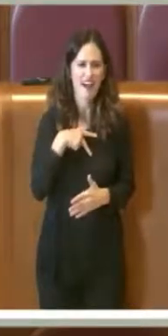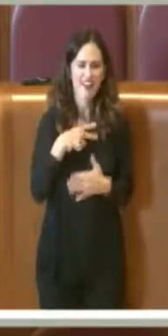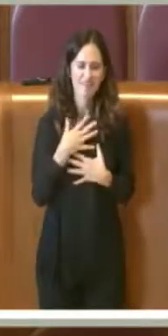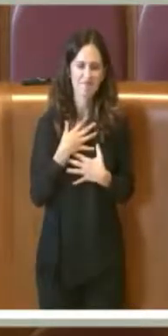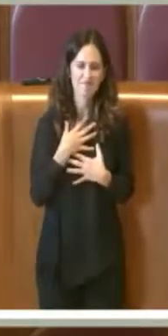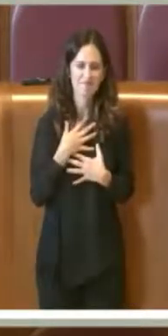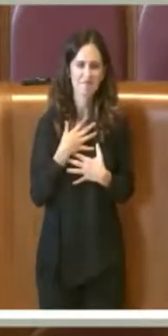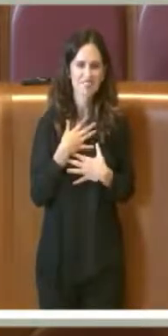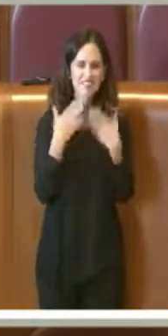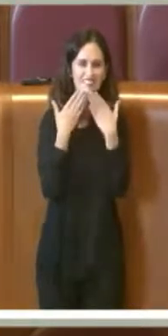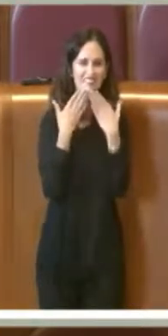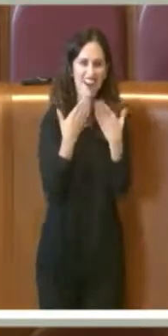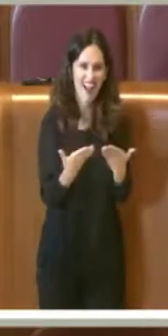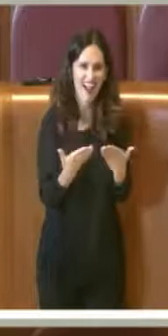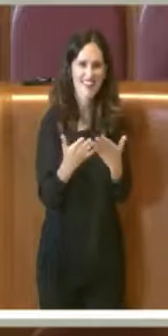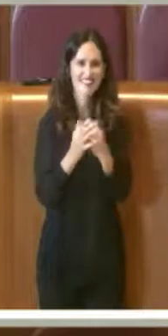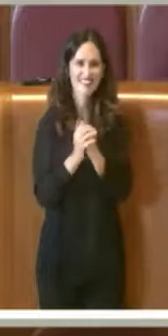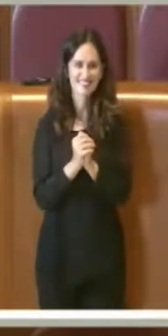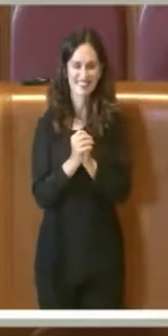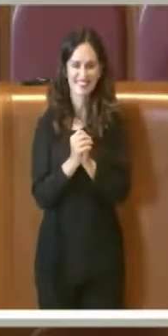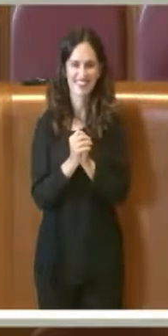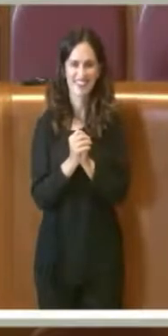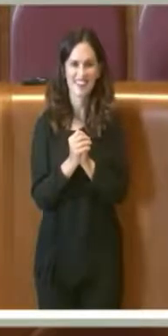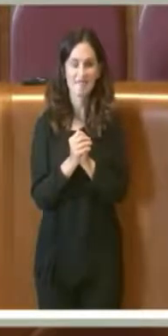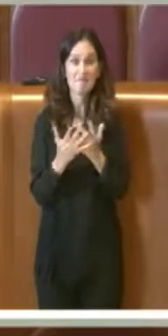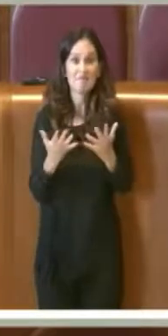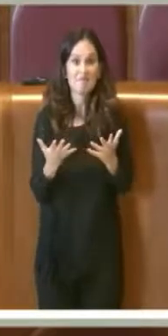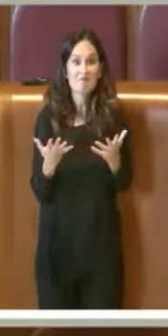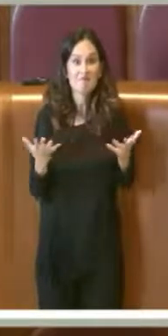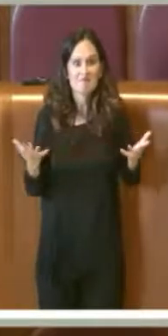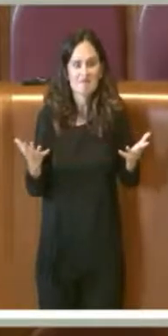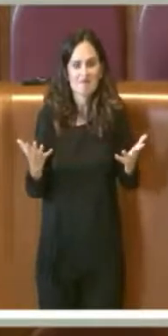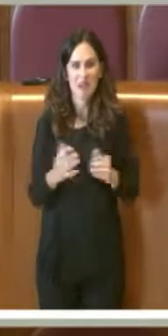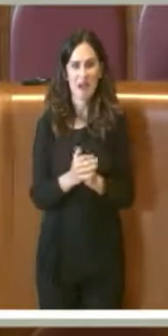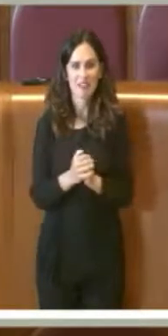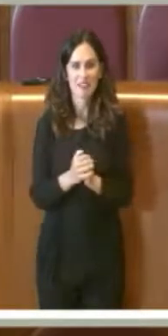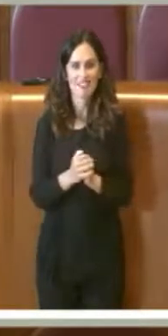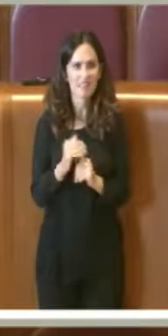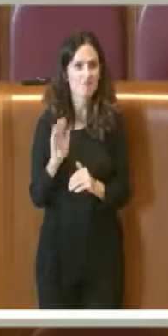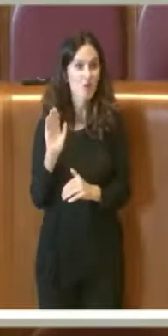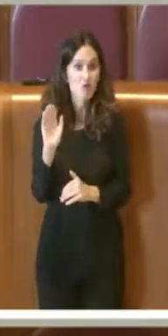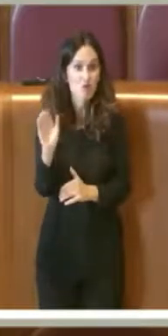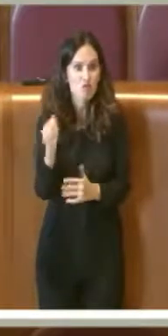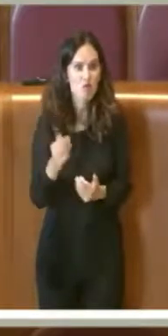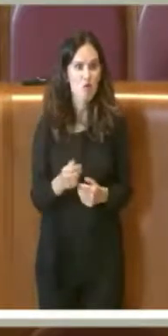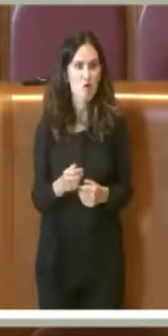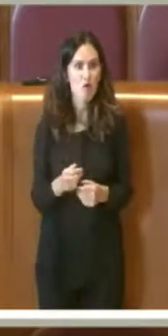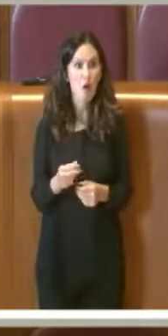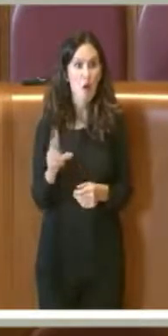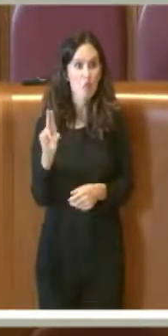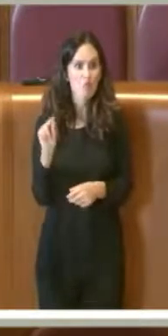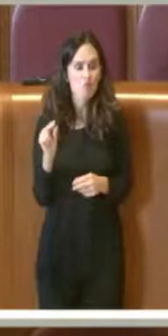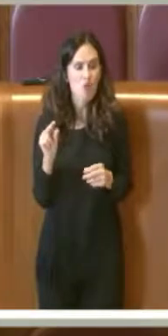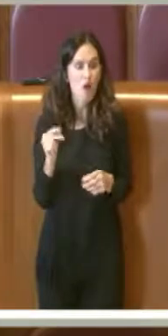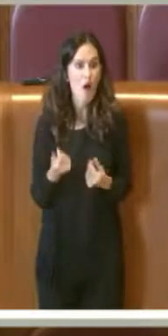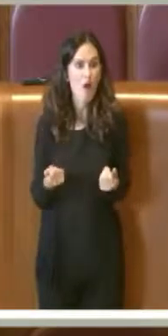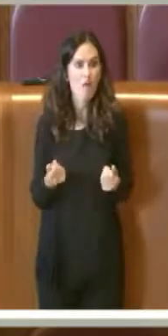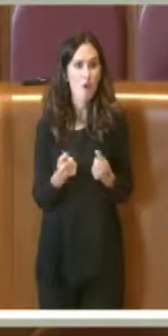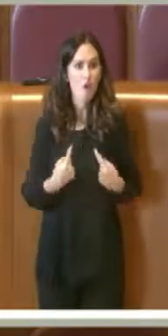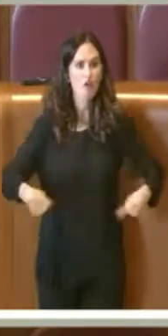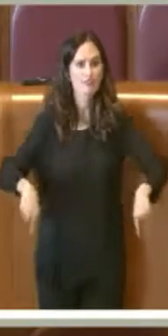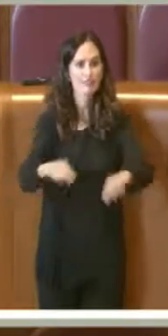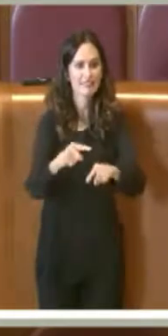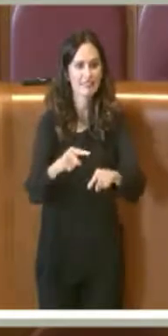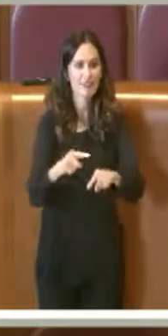e chiaramente chi farà parte del nuovo Consiglio Comunale so sicuramente che avrà